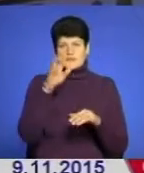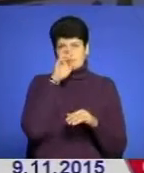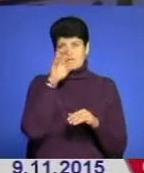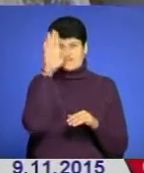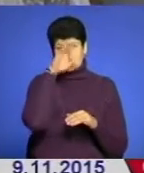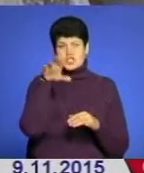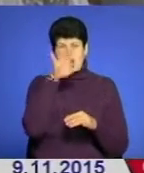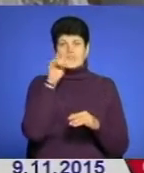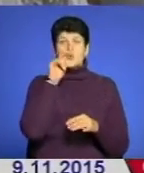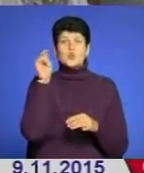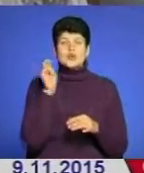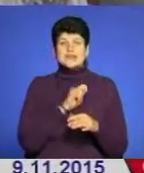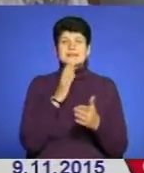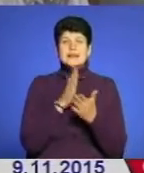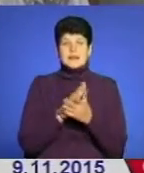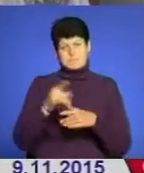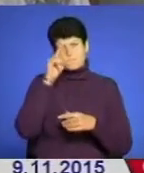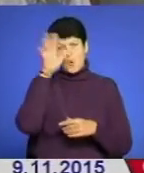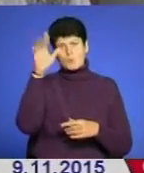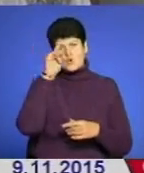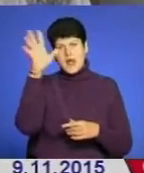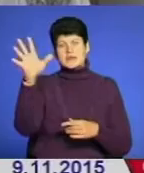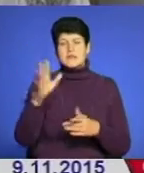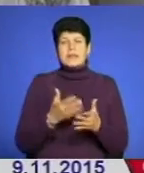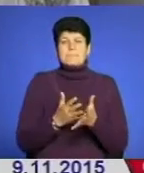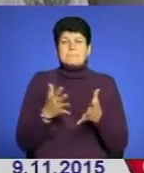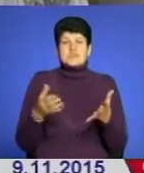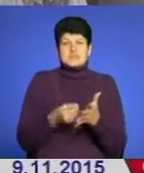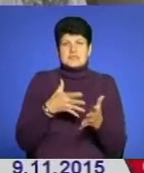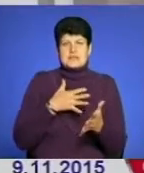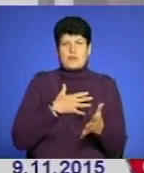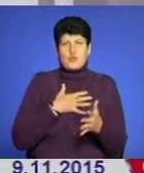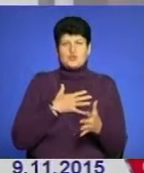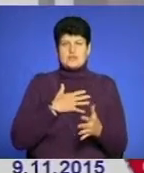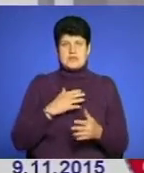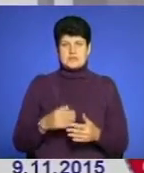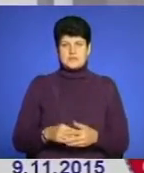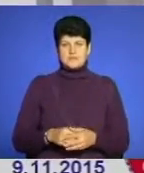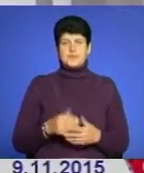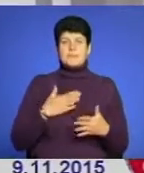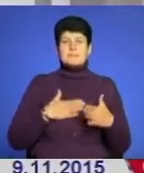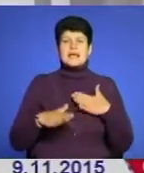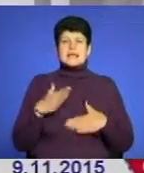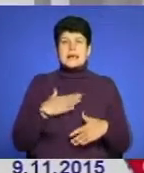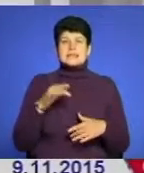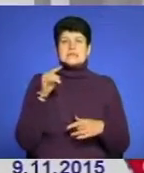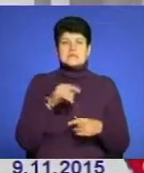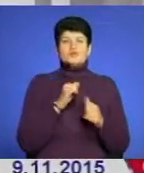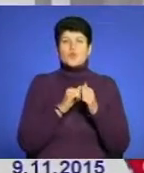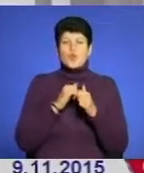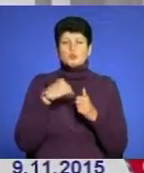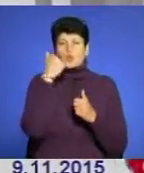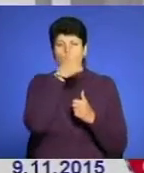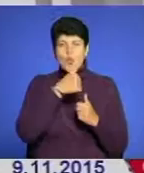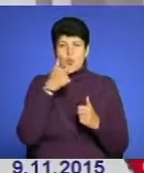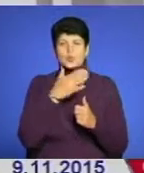стає дедалі популярнішою і усе більшою цінністю для кожного з нас. Ми раді, ми щастливі, що кожного року наші